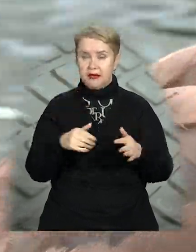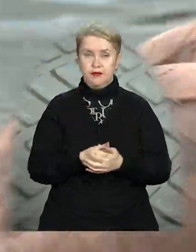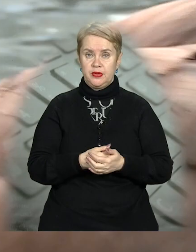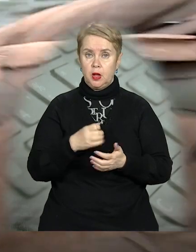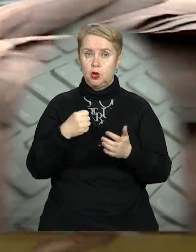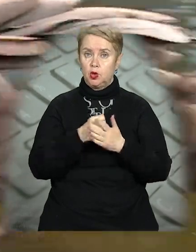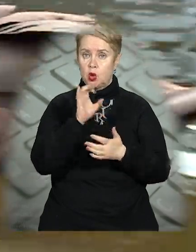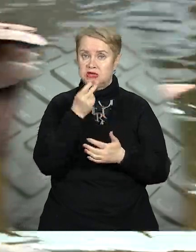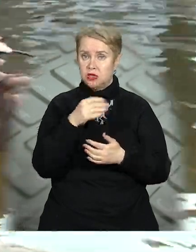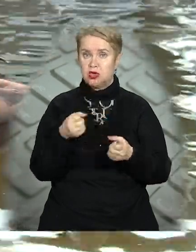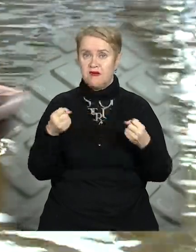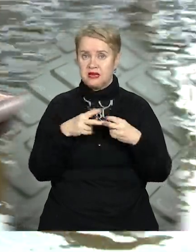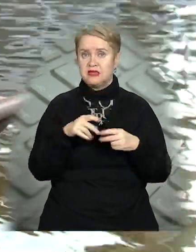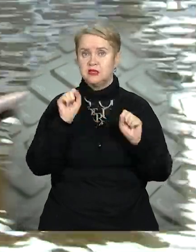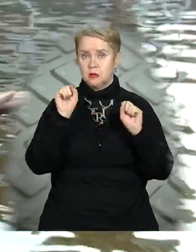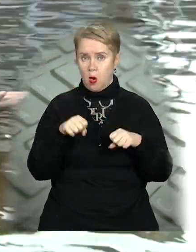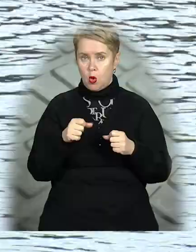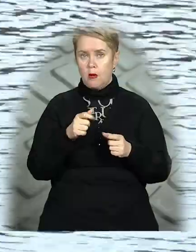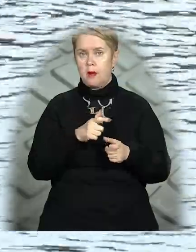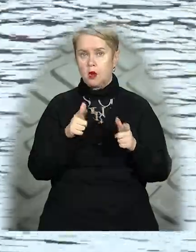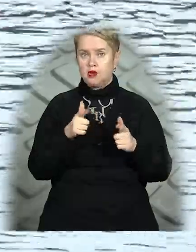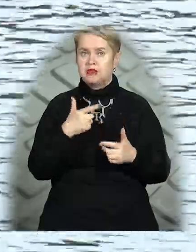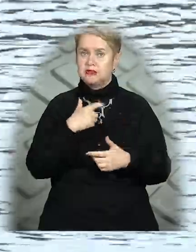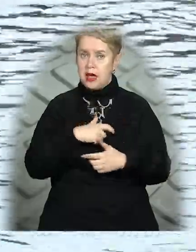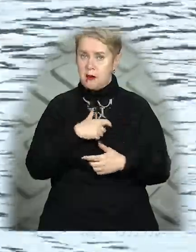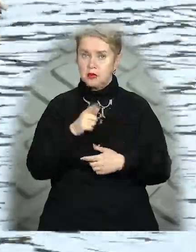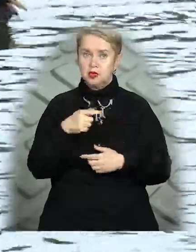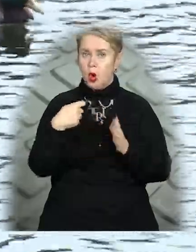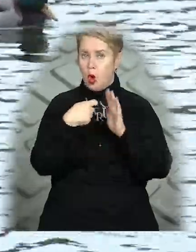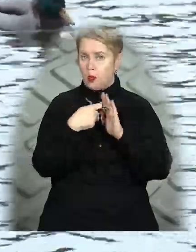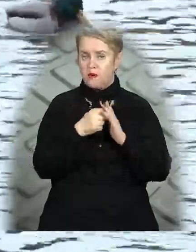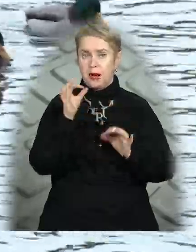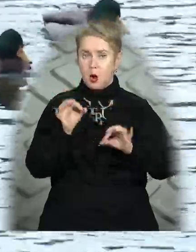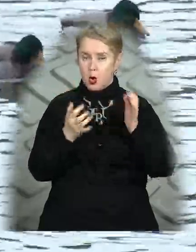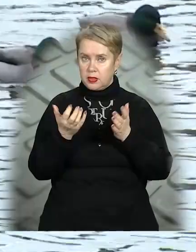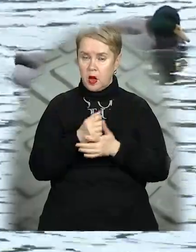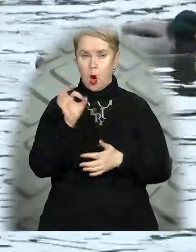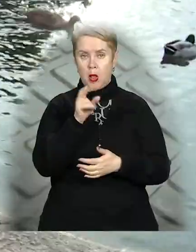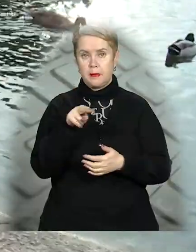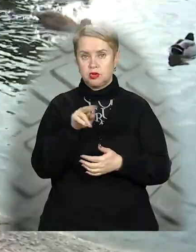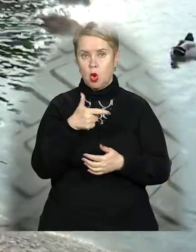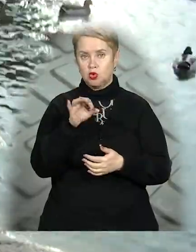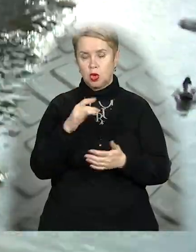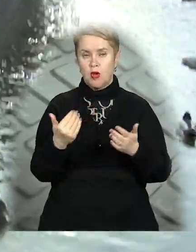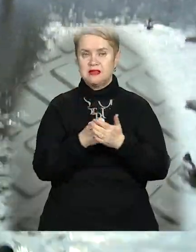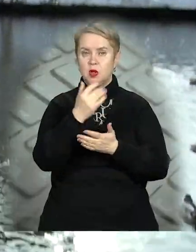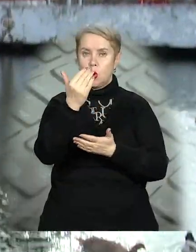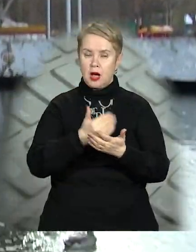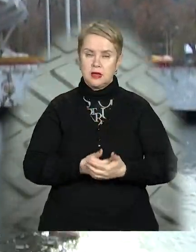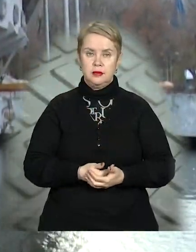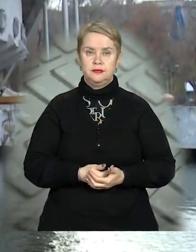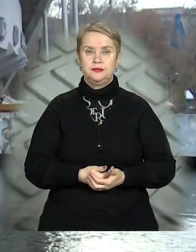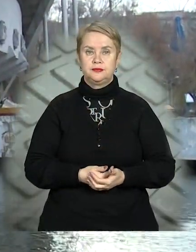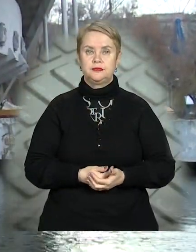До січня, кажуть фахівці-пирнаті, в змозі пригодуватися самотужки тим, що знаходять у природі. Олена Петриченкова, Сергій Гончар, новини 11